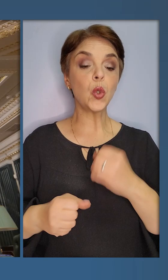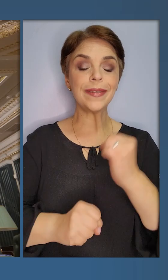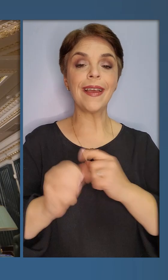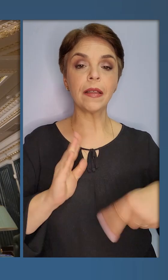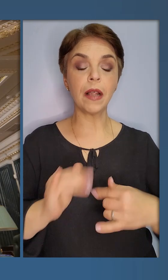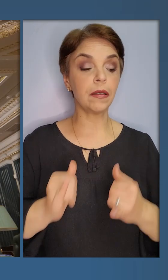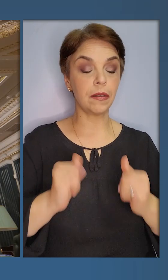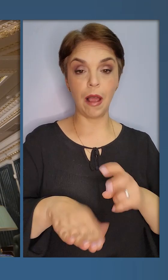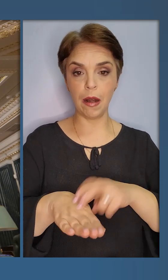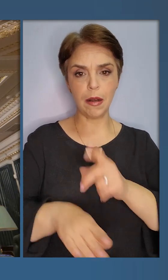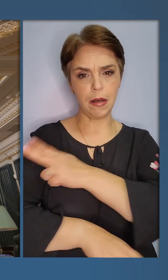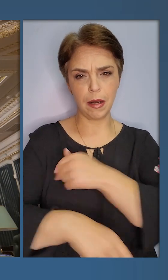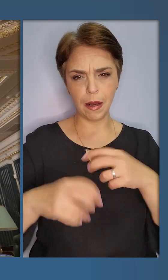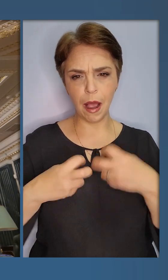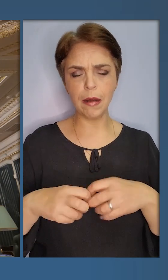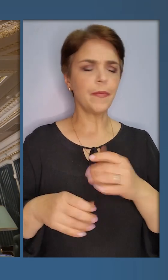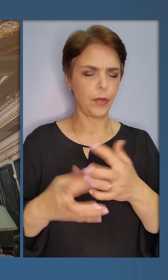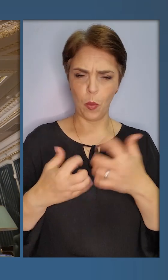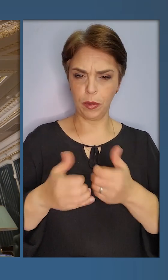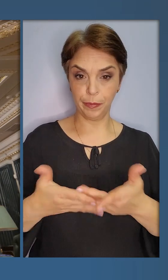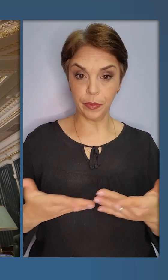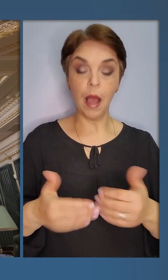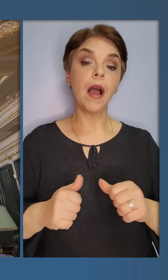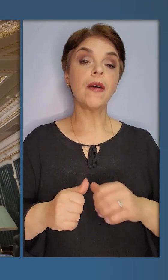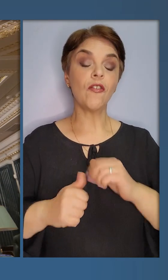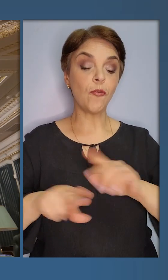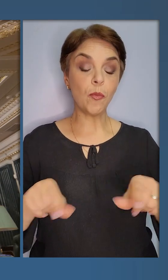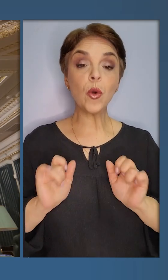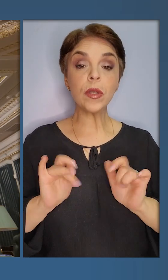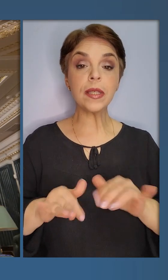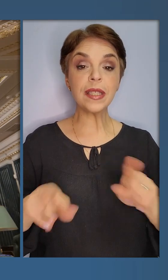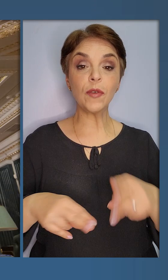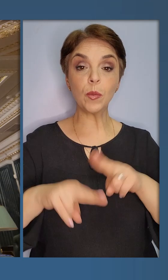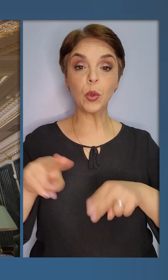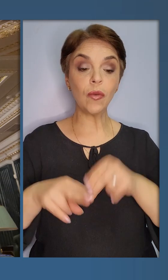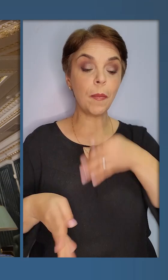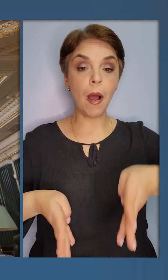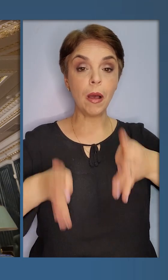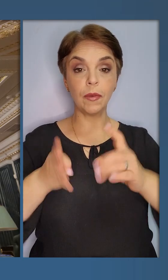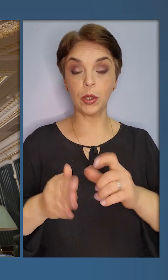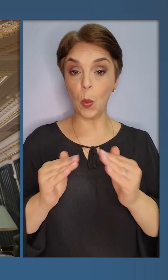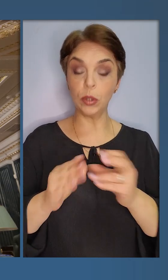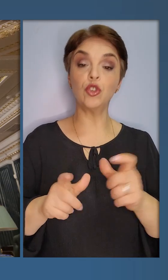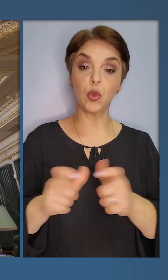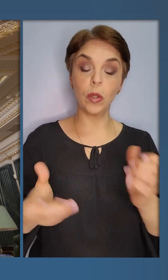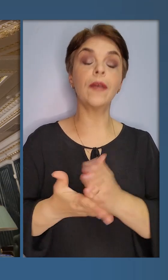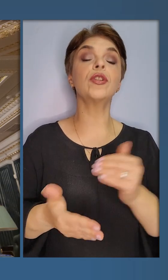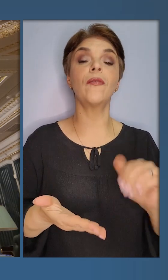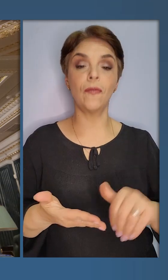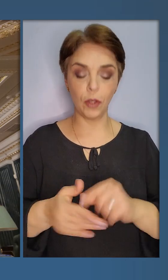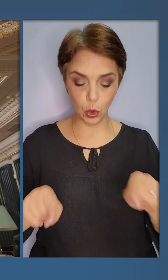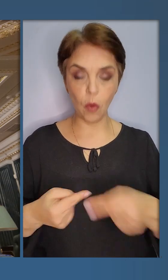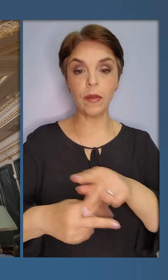генераторів для лікарень та іншого обладнання. В процесі відбудови багатоквартирні будинки та школи є вже